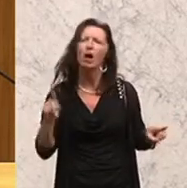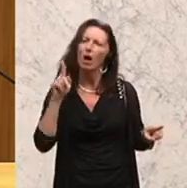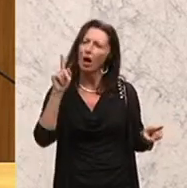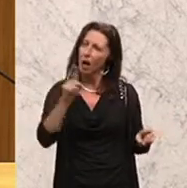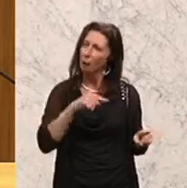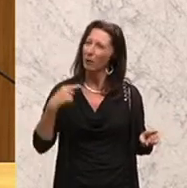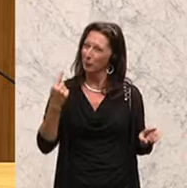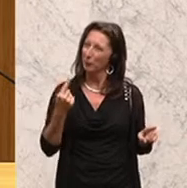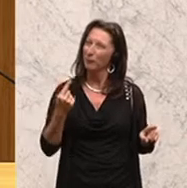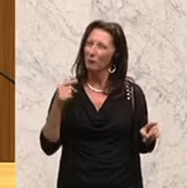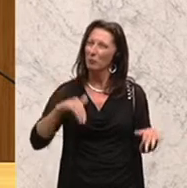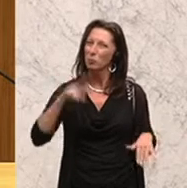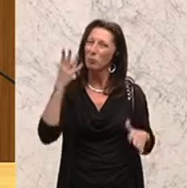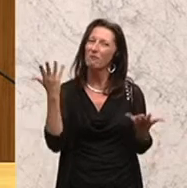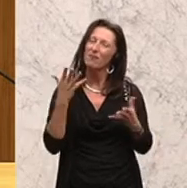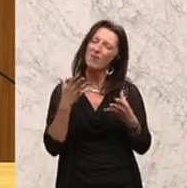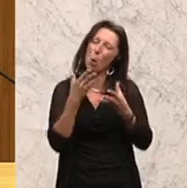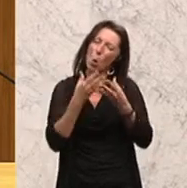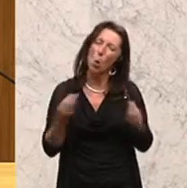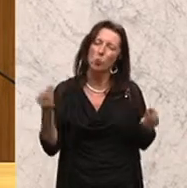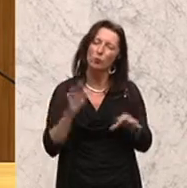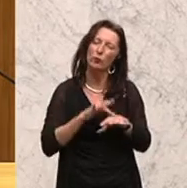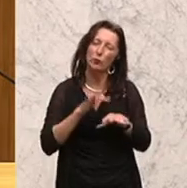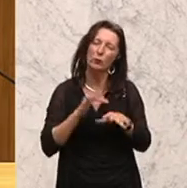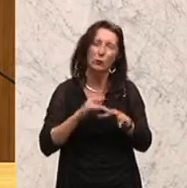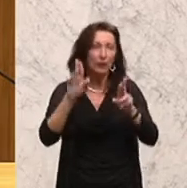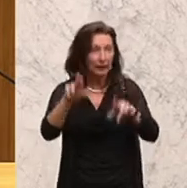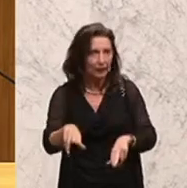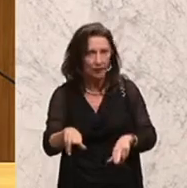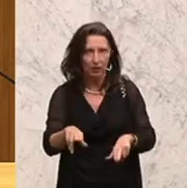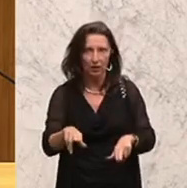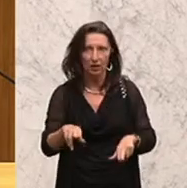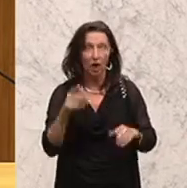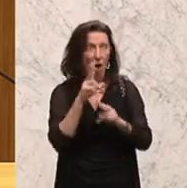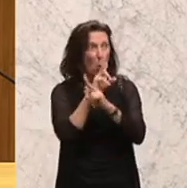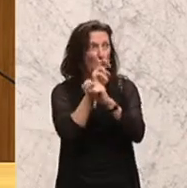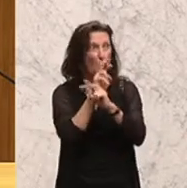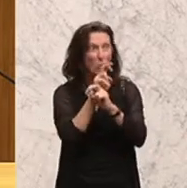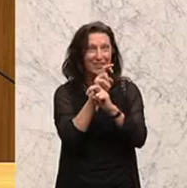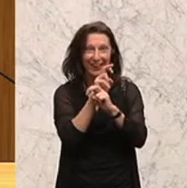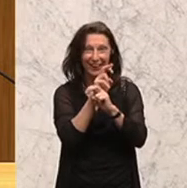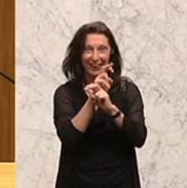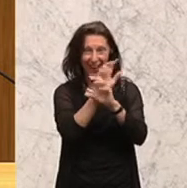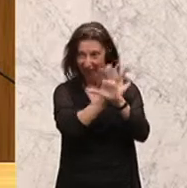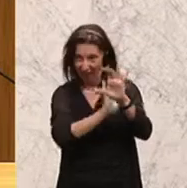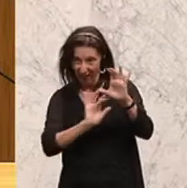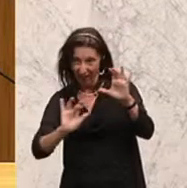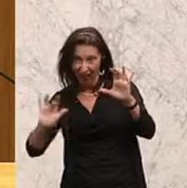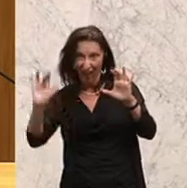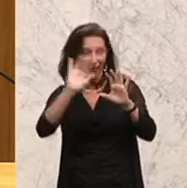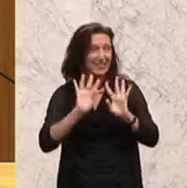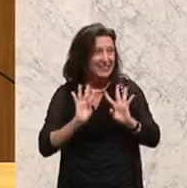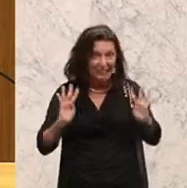angemessen. Und jetzt zu propagieren, das Bild, einen Stacheldraht rund um Österreich zu ziehen, halte ich für ein falsches Lösungsbild. Weil es